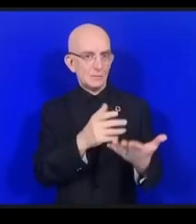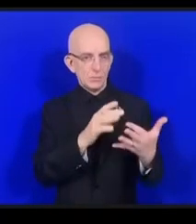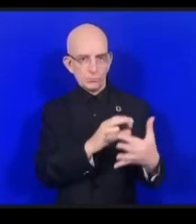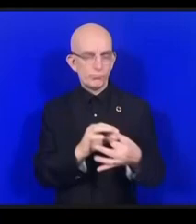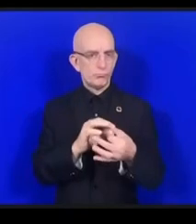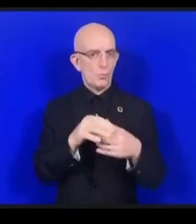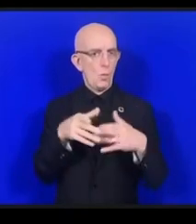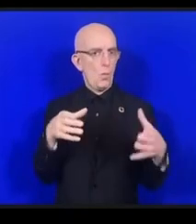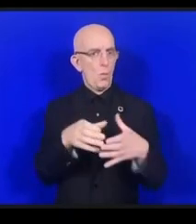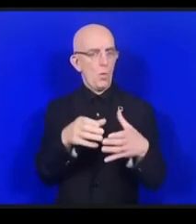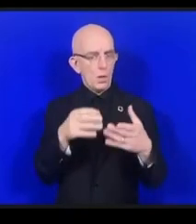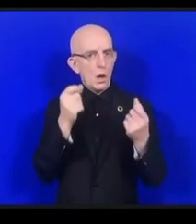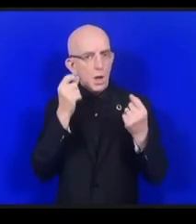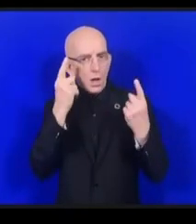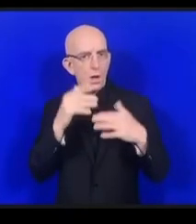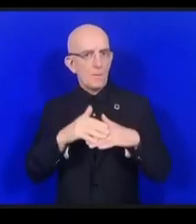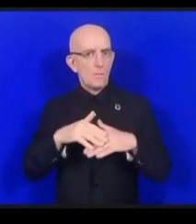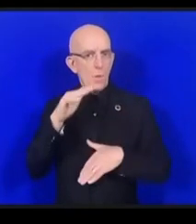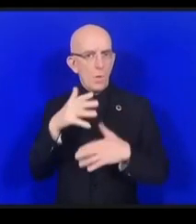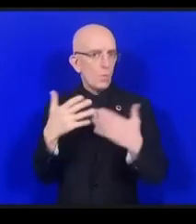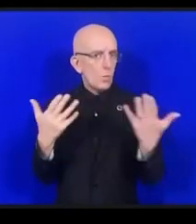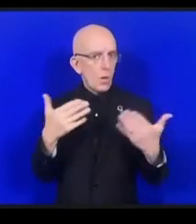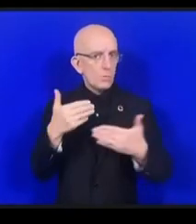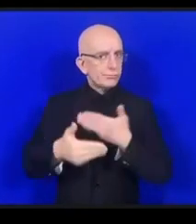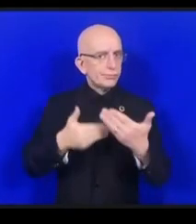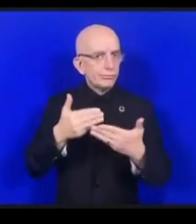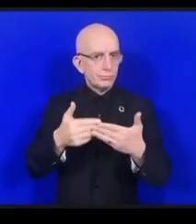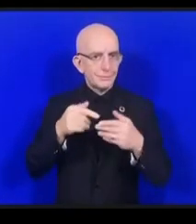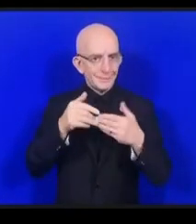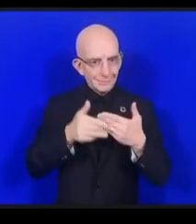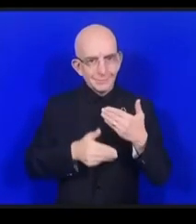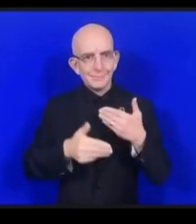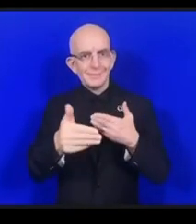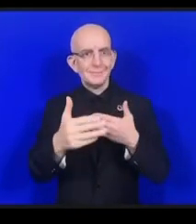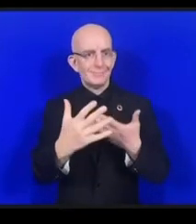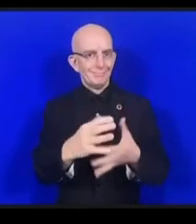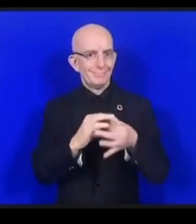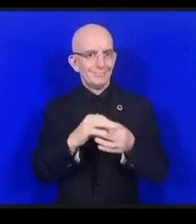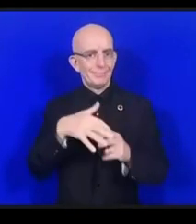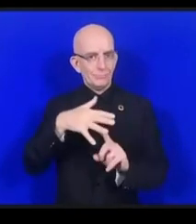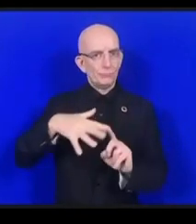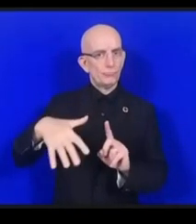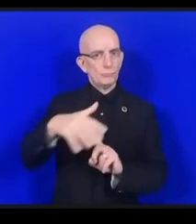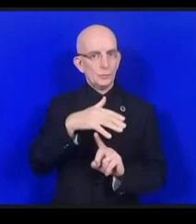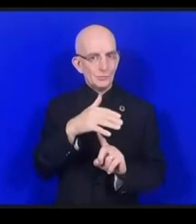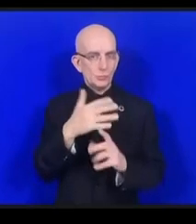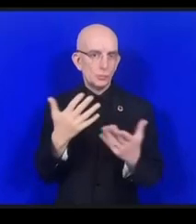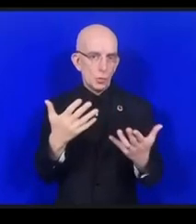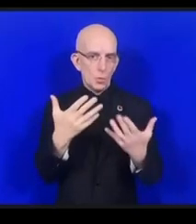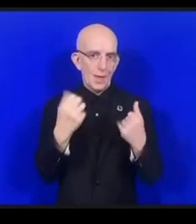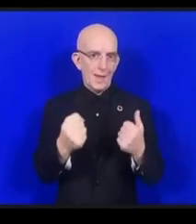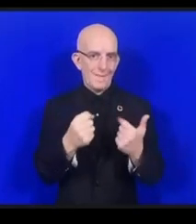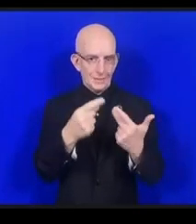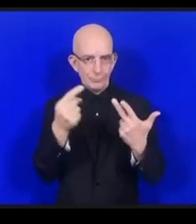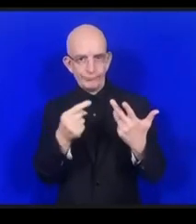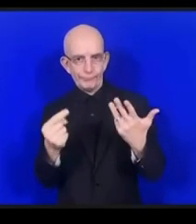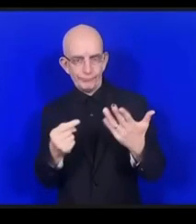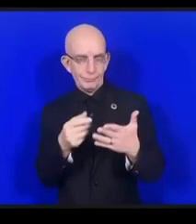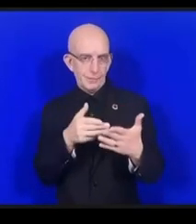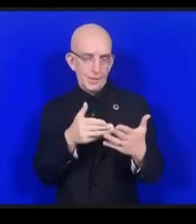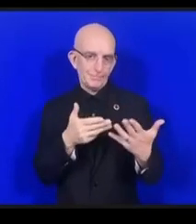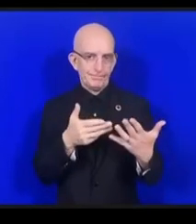participation dans cette communauté nous sommes face à de gros obstacles notamment en termes de ressources